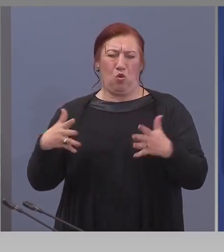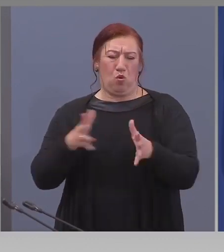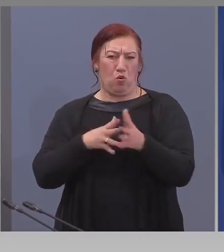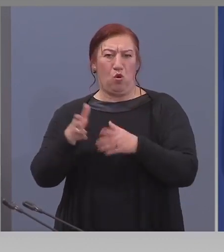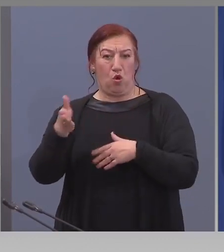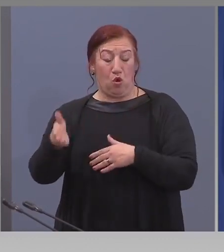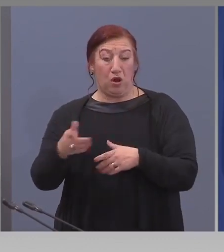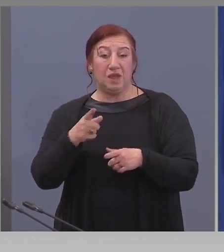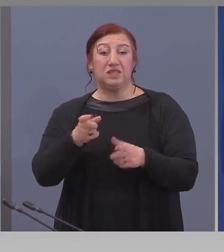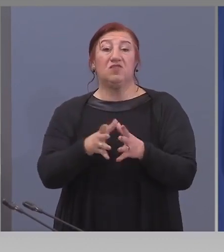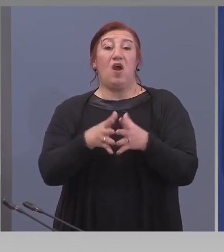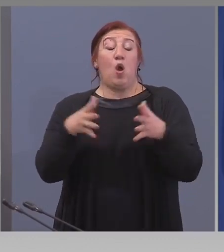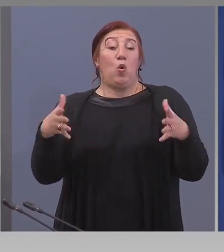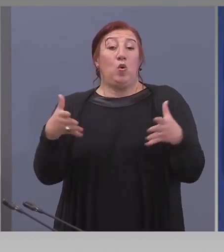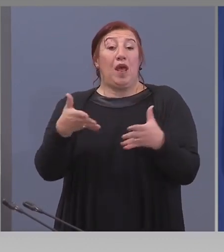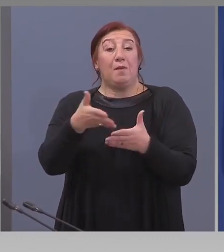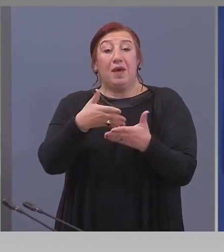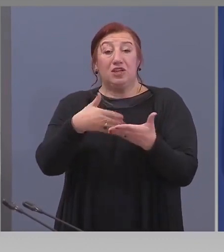значителна част от